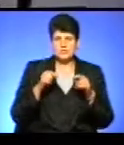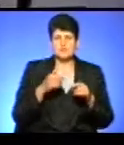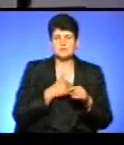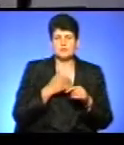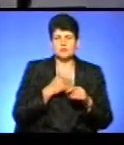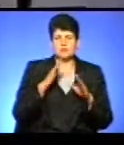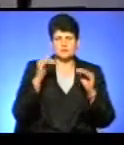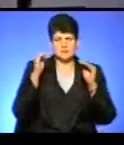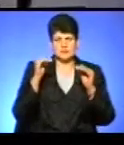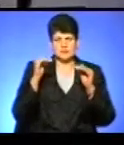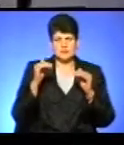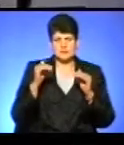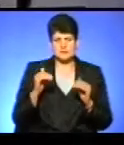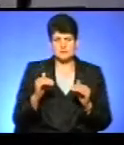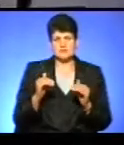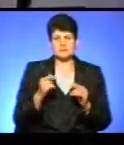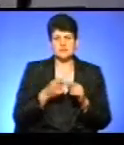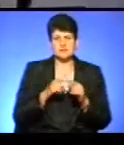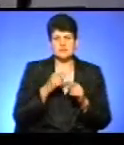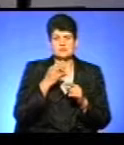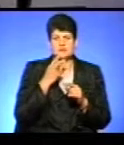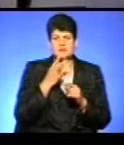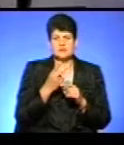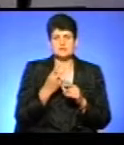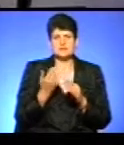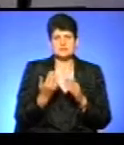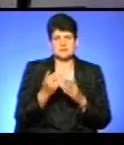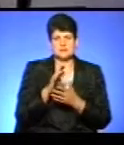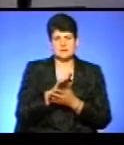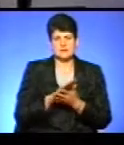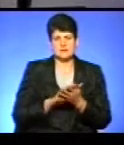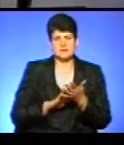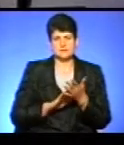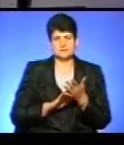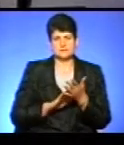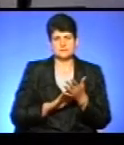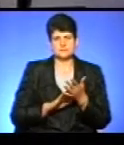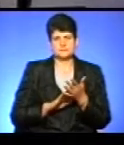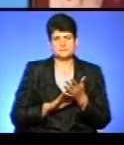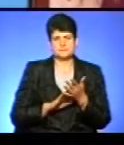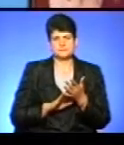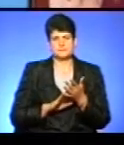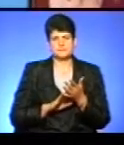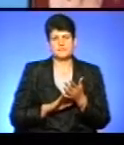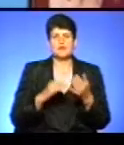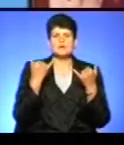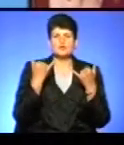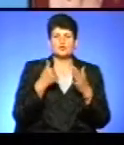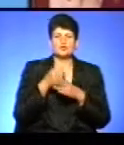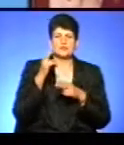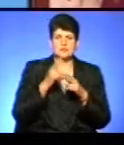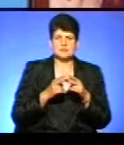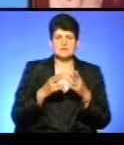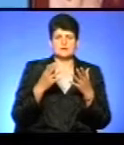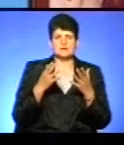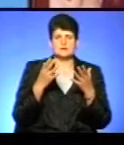повітря дещо знизиться. Детальніше про це – телефоном синоптик обласного гідромедцентру Оксана Озимків. Сьогодні до кінця доби